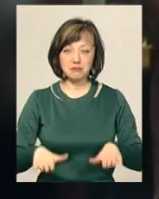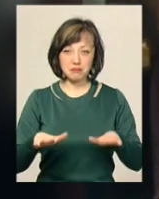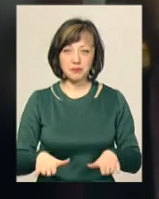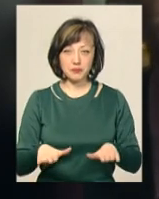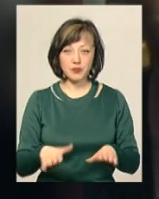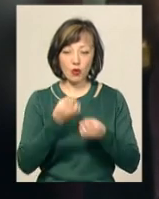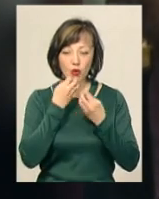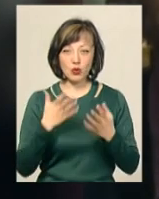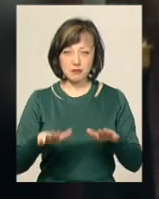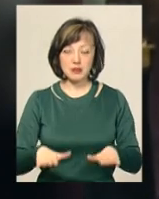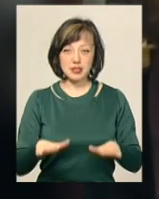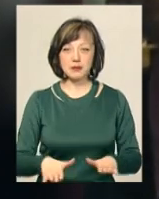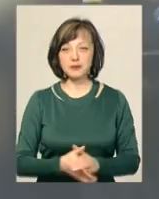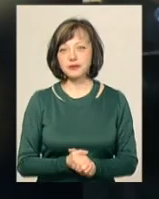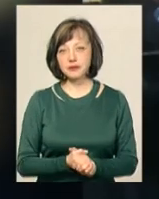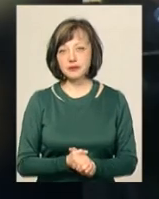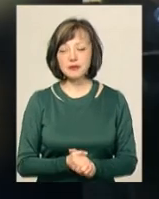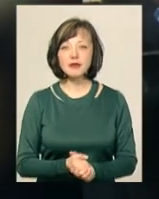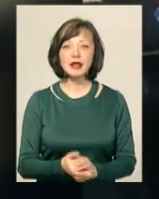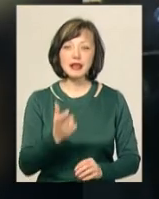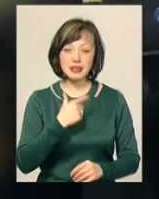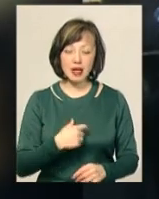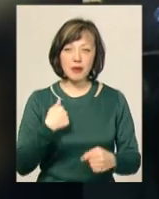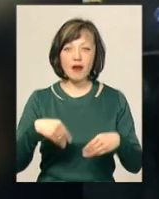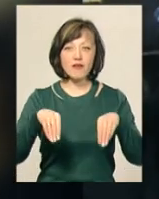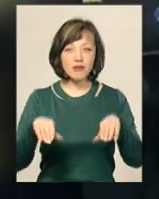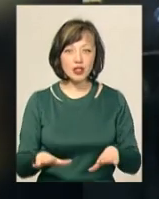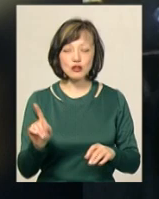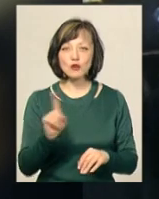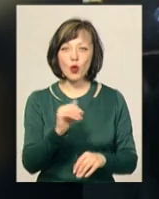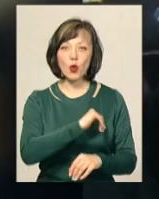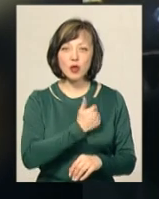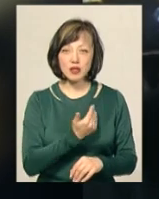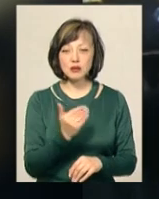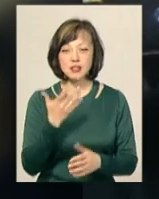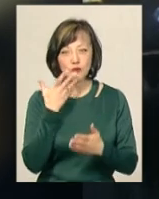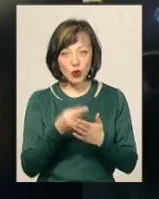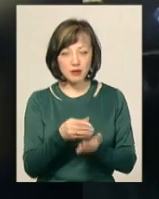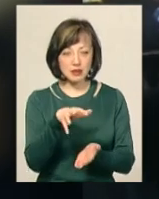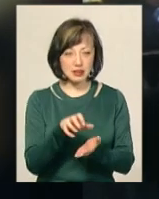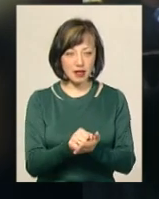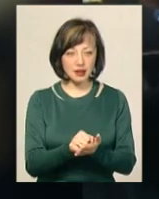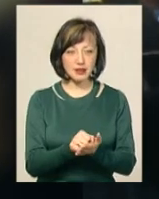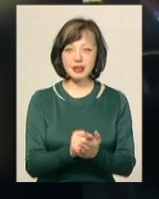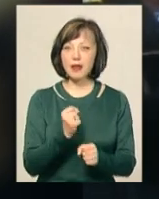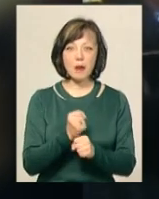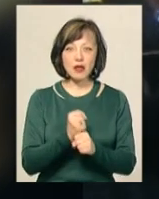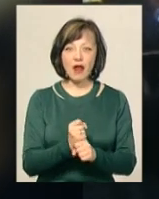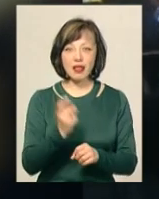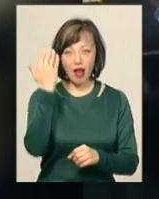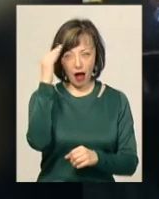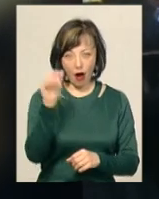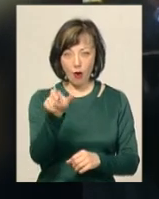дуже хорошій локалізації знаходиться. Для себе я вирішив, що хотілося б чимось своїм зайнятися, не працювати на когось.